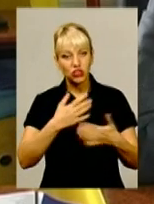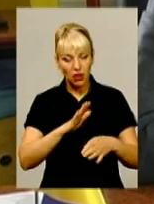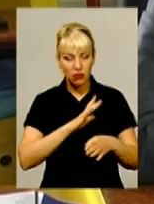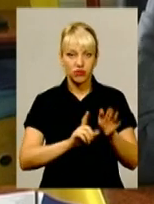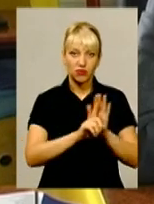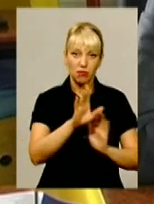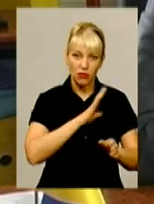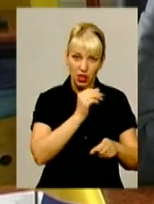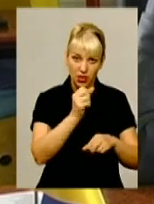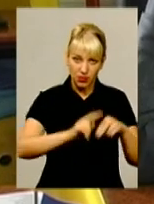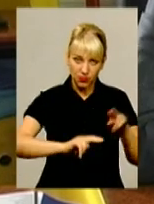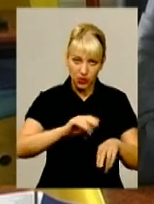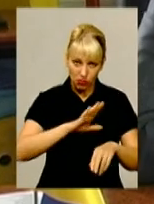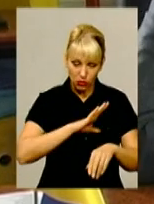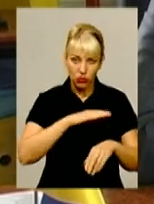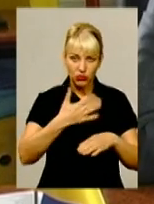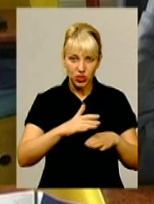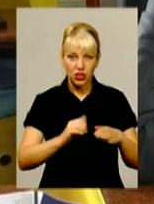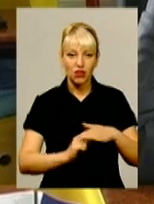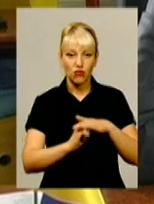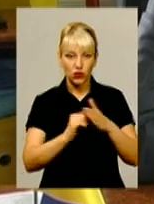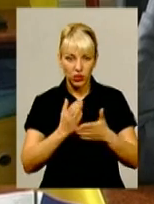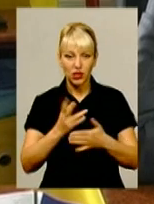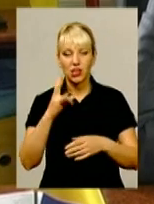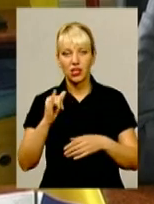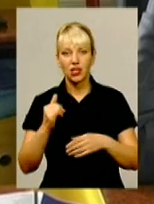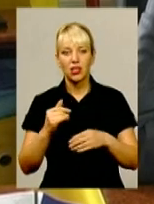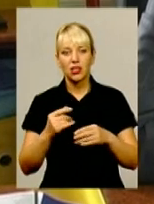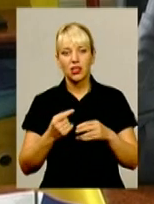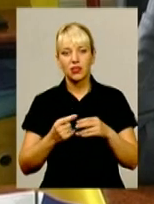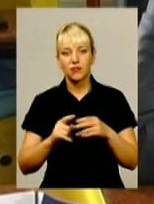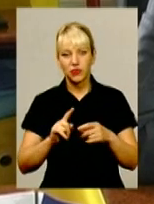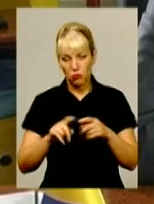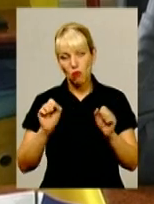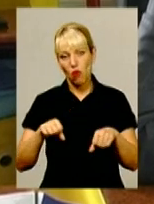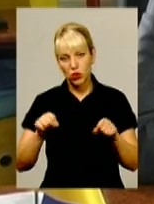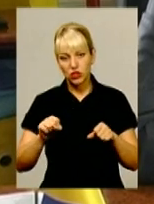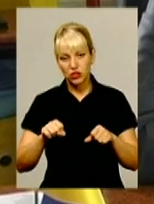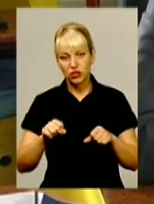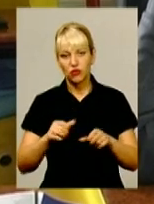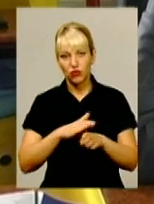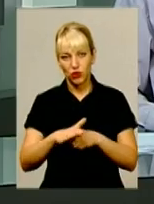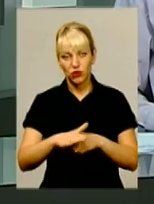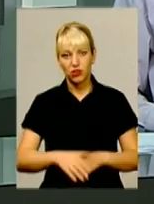яка започаткована під третій-четвертий енергоблок, тобто це не буде потребувати серйозних змін і це можливо виконати.